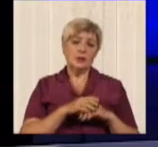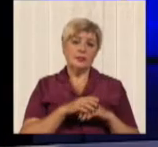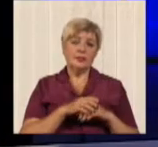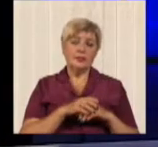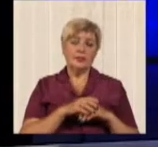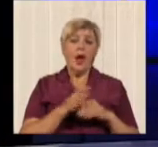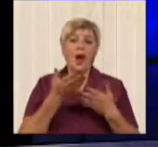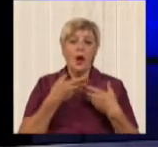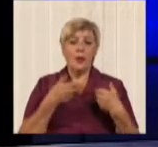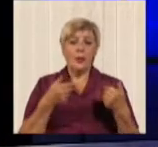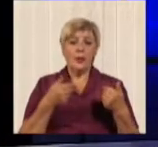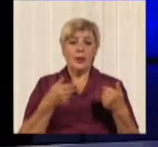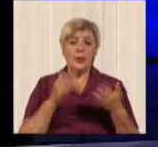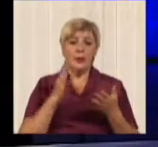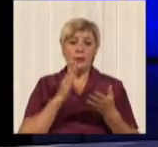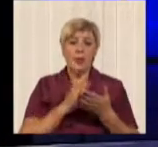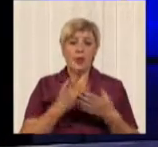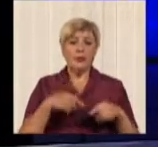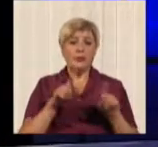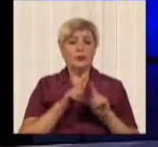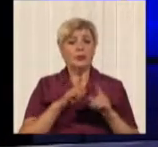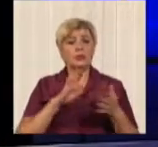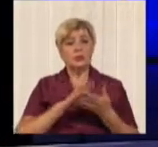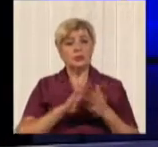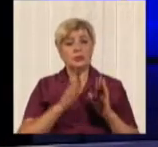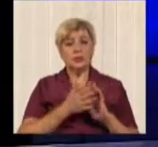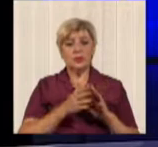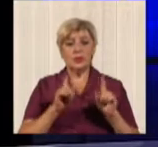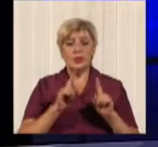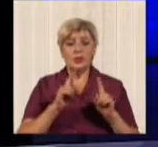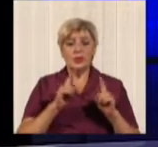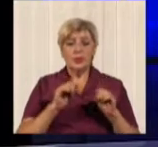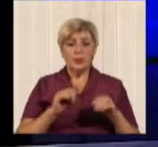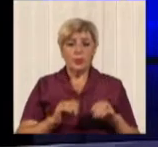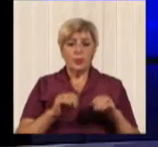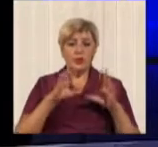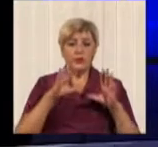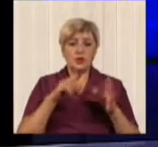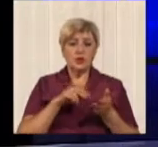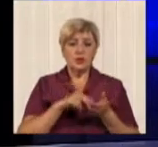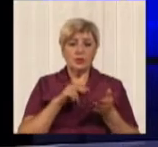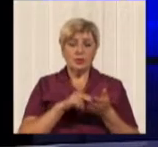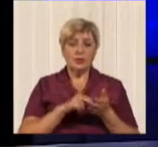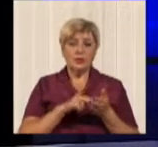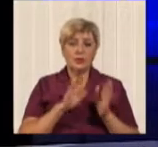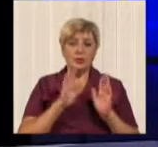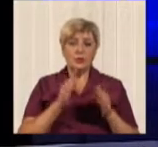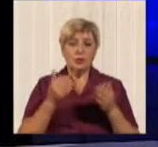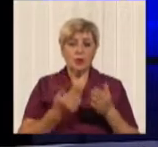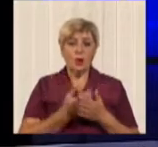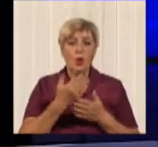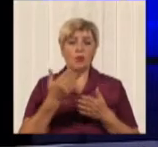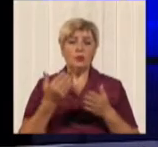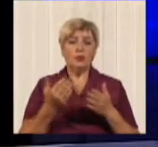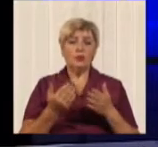Мы имеем, я так понимаю, такую ситуацию, что за счет подвижения тарифов на проезд будет оновливаться и